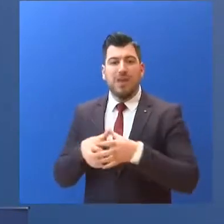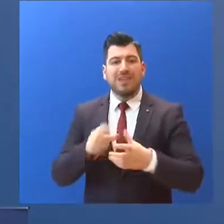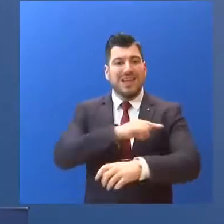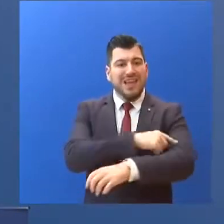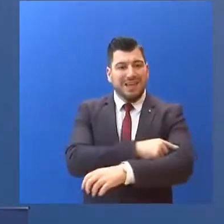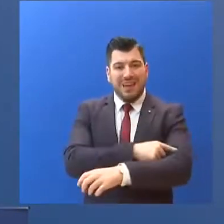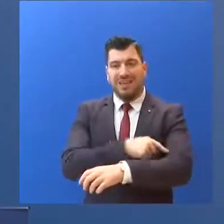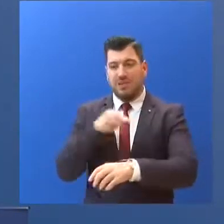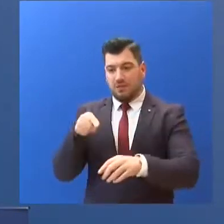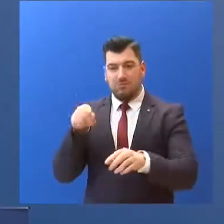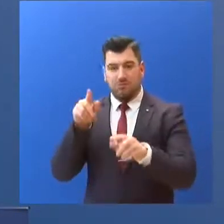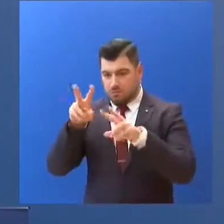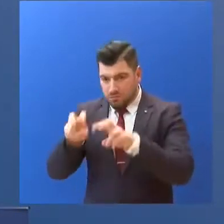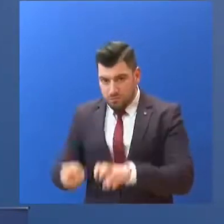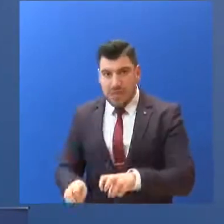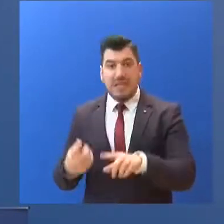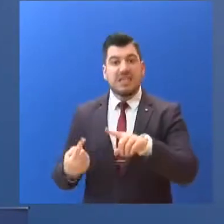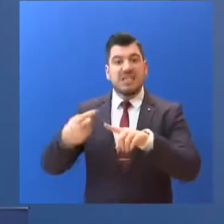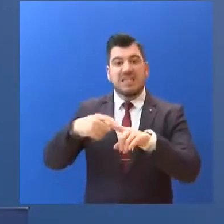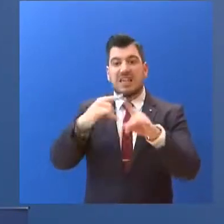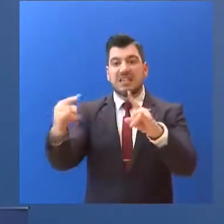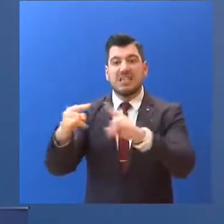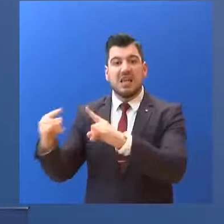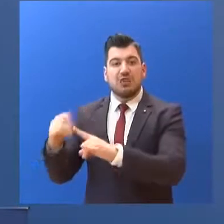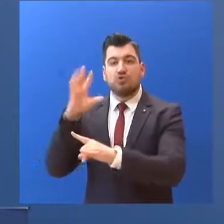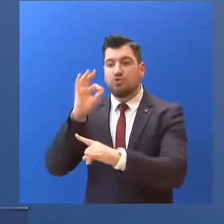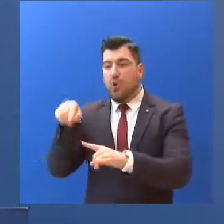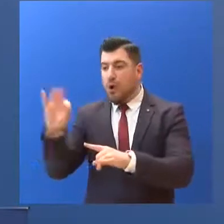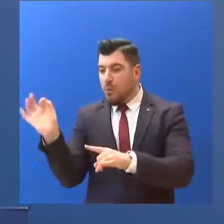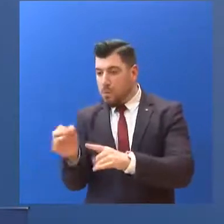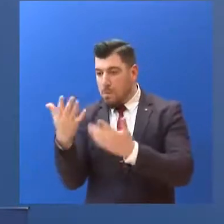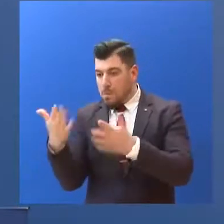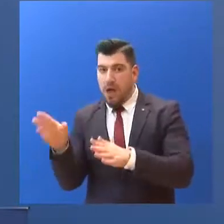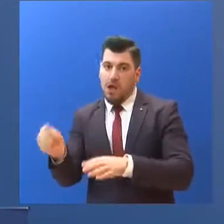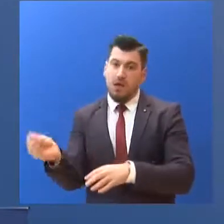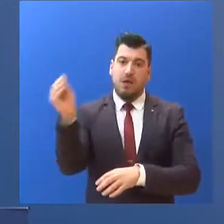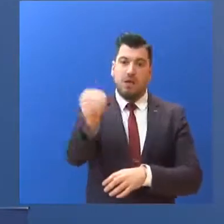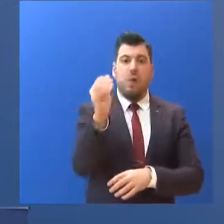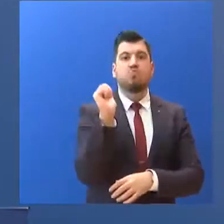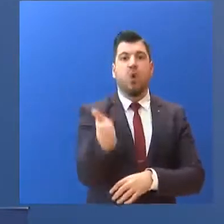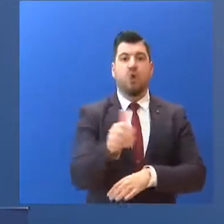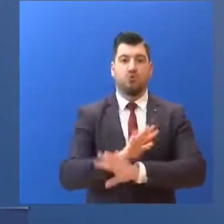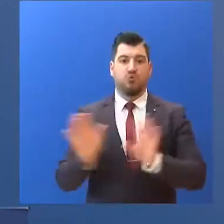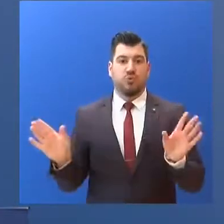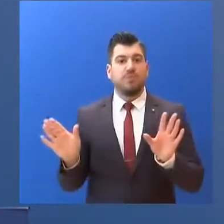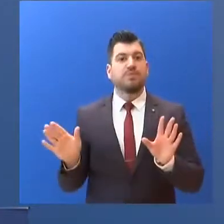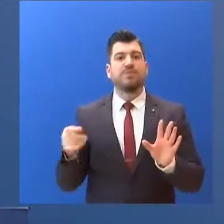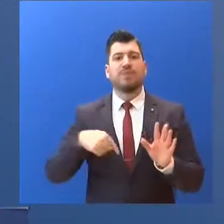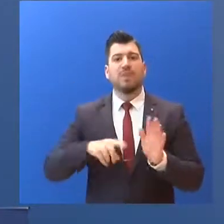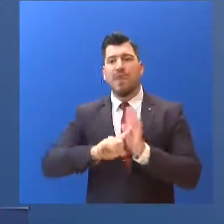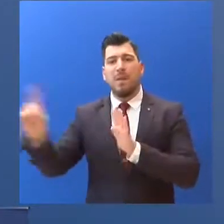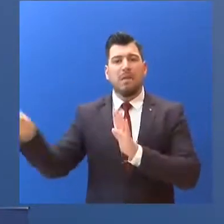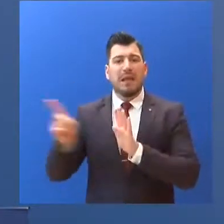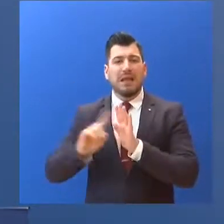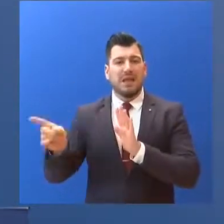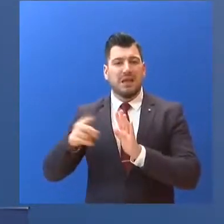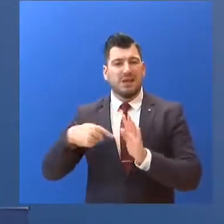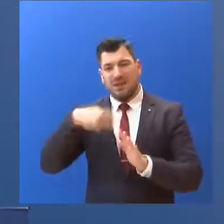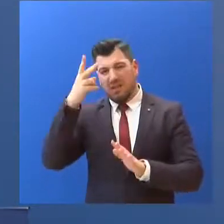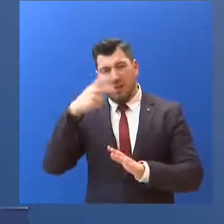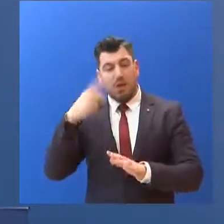κάλυψη αναγκών απομονώσεις. Έχουν ανασταλεί μέχρι τις 31 Μαΐου... οι μετακινήσεις όσων έχουν εξασφαλίσει άσυλο.